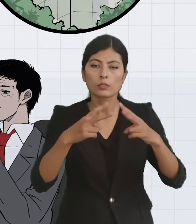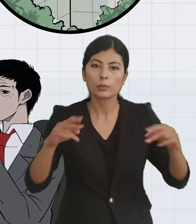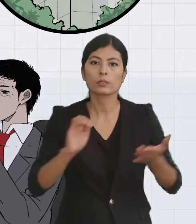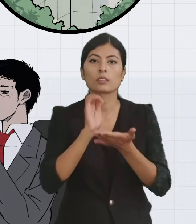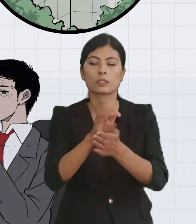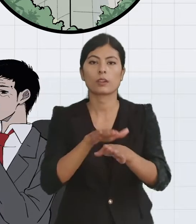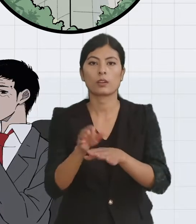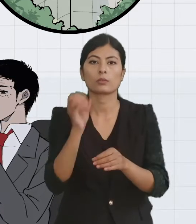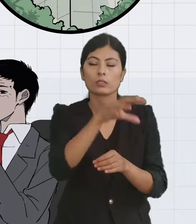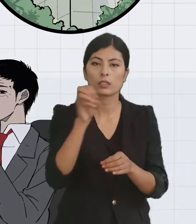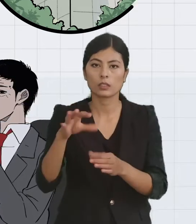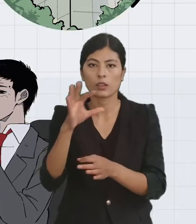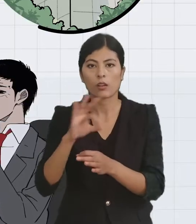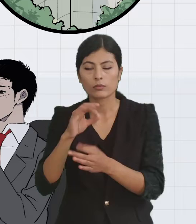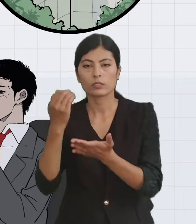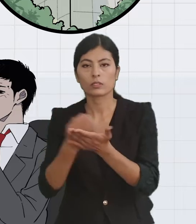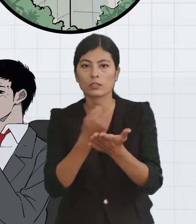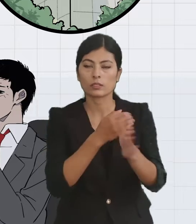संस्था सब